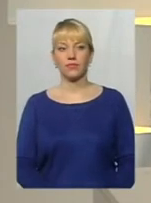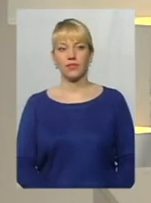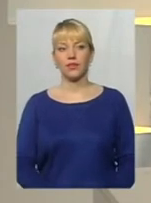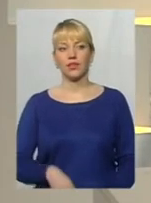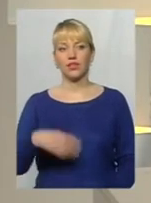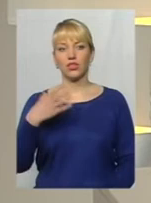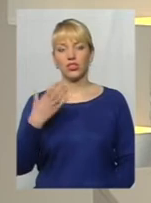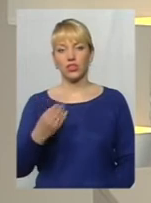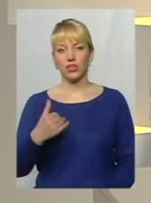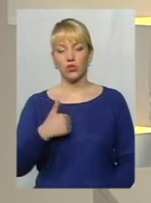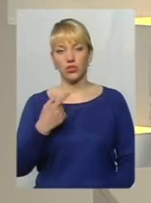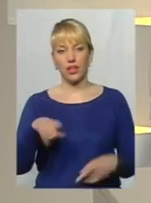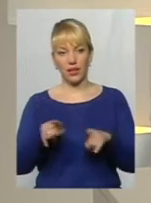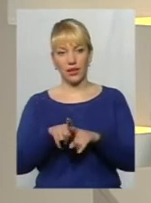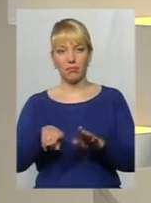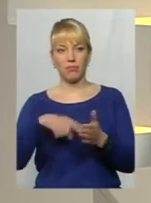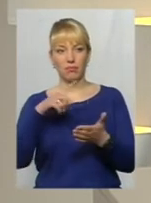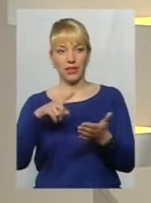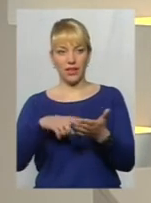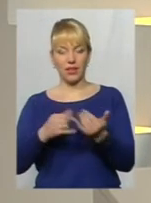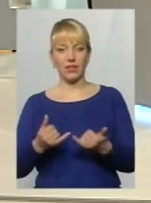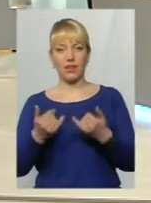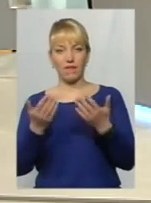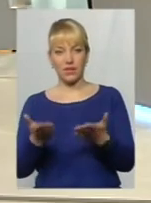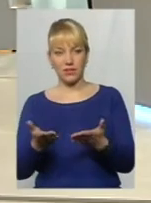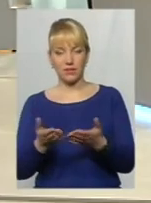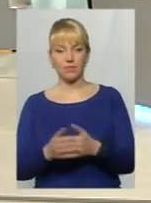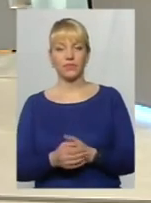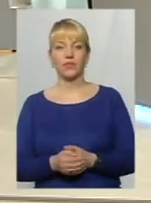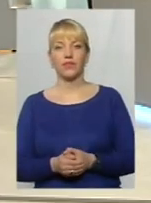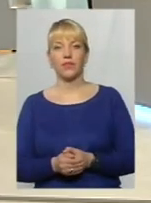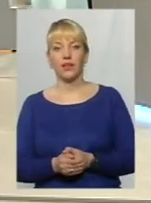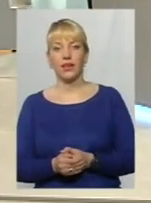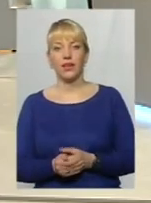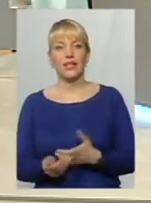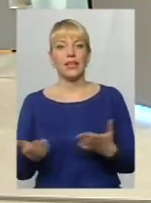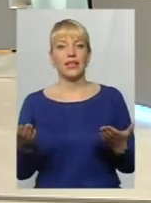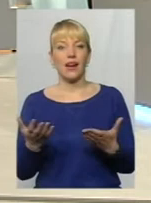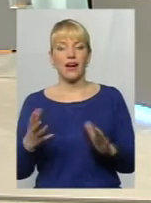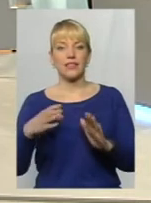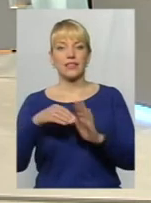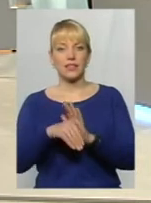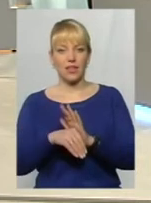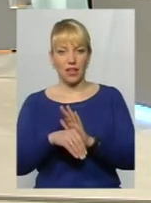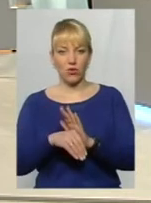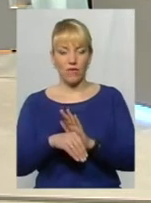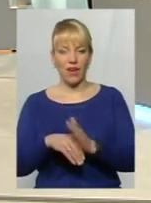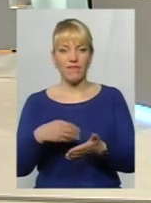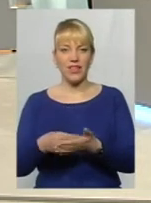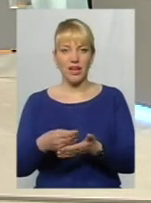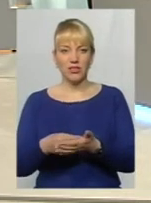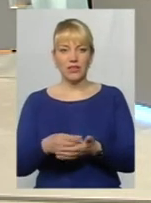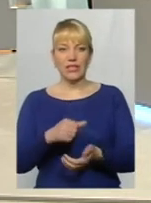хочу таке запитання для вас сьогодні поставити. яка складова, ось фінансова,